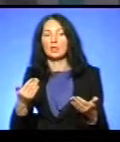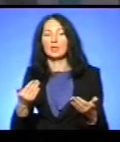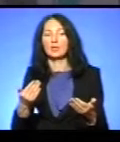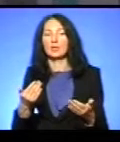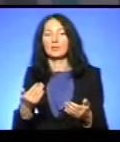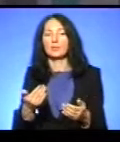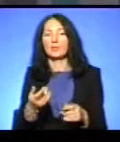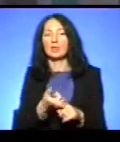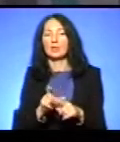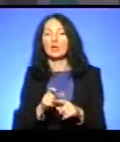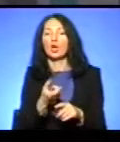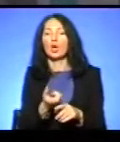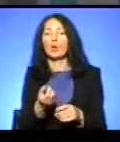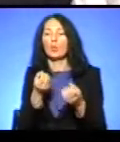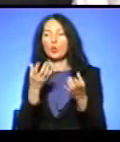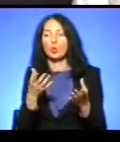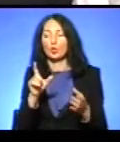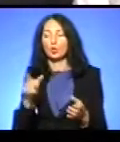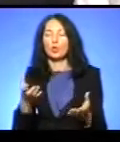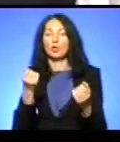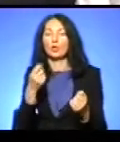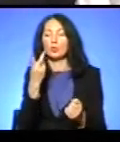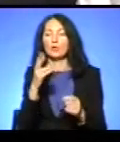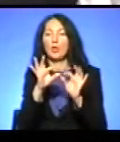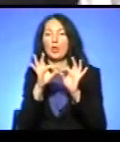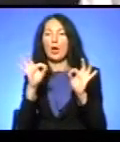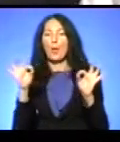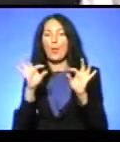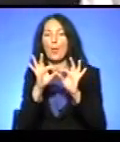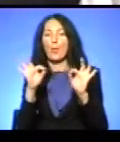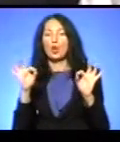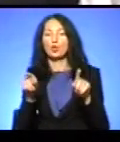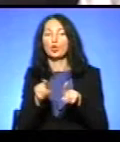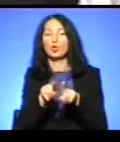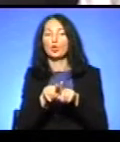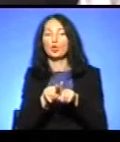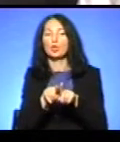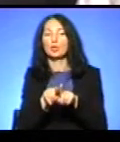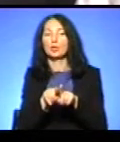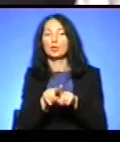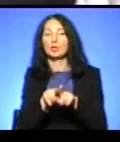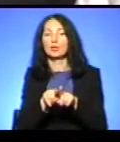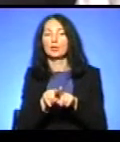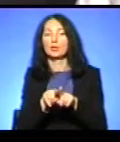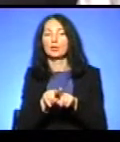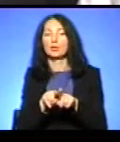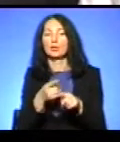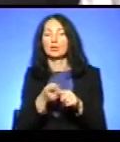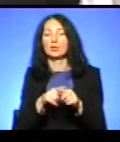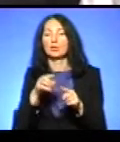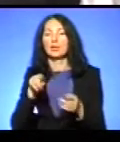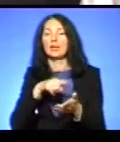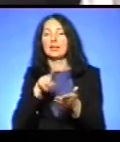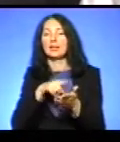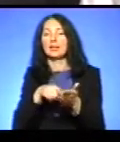насправді це дуже просто. Людина отримає дві палочки, схожі, якщо, не знаю, можливо, хтось робив генетичний